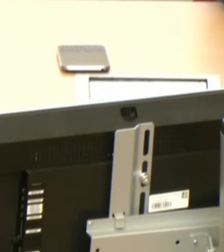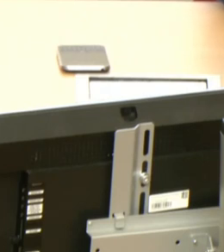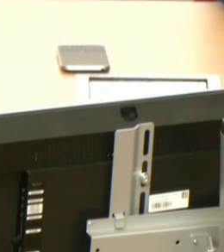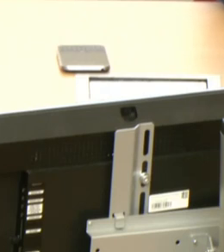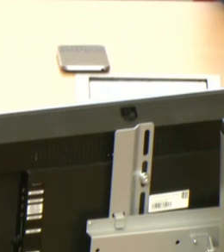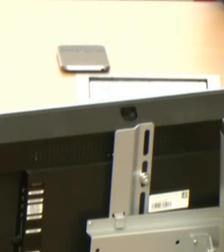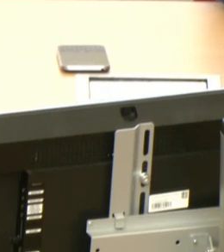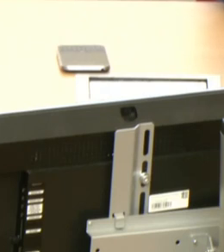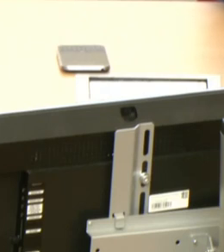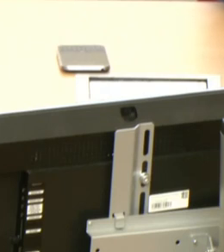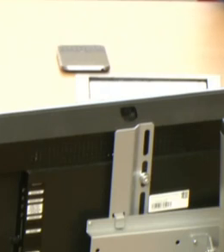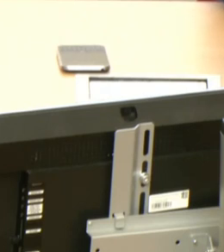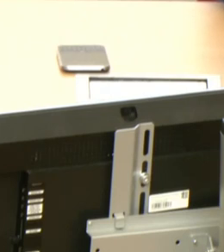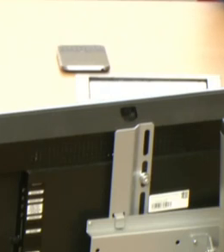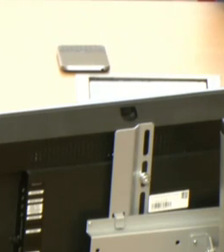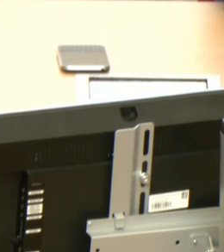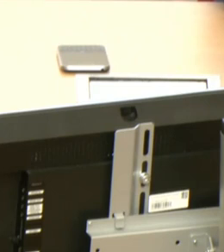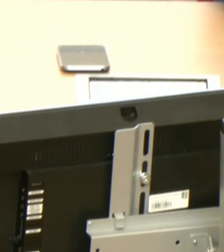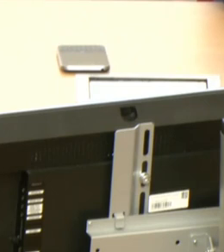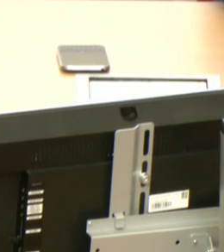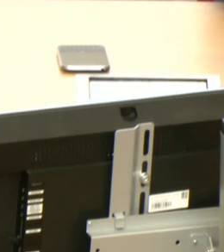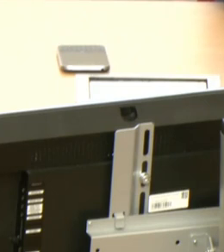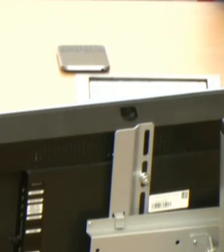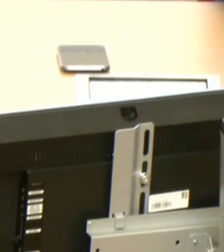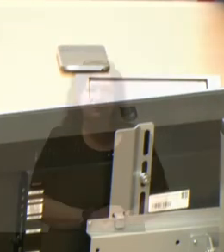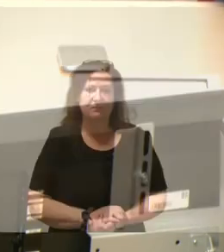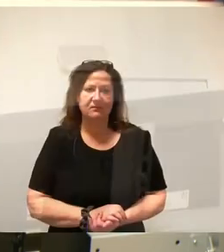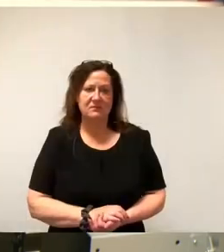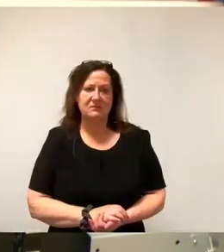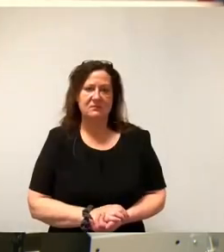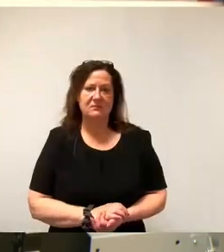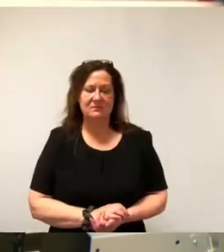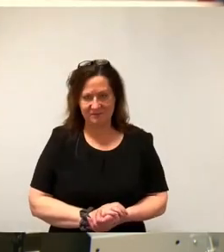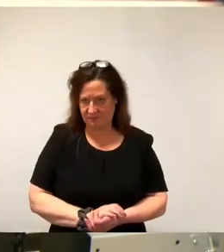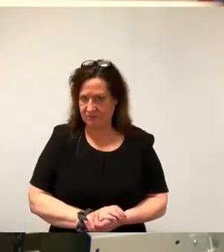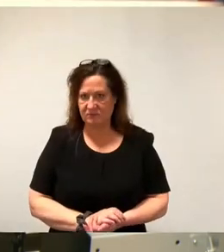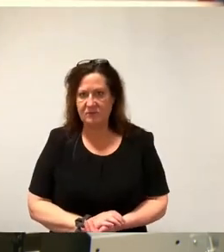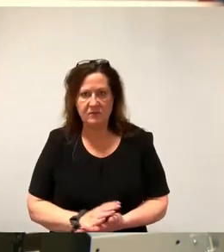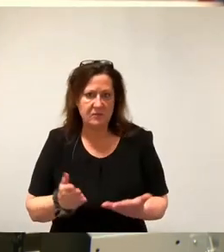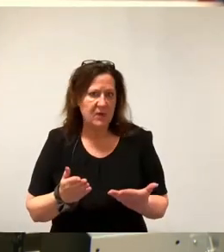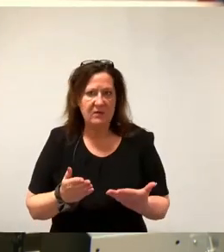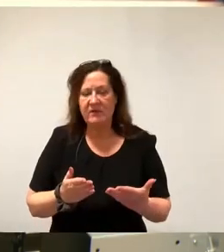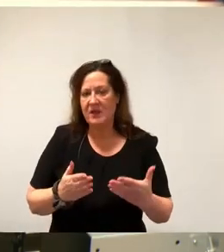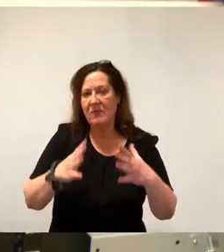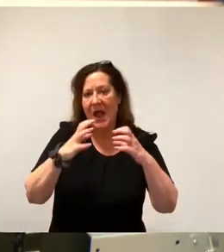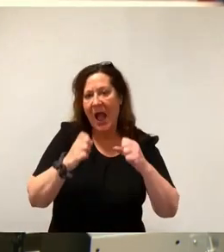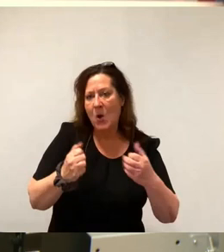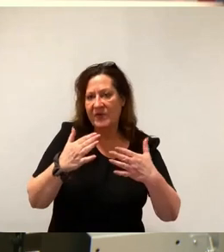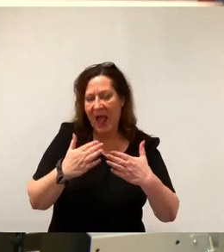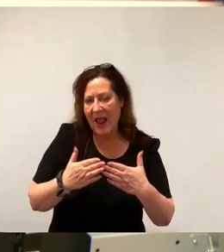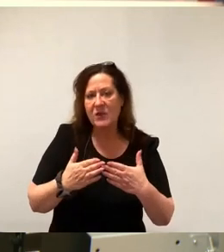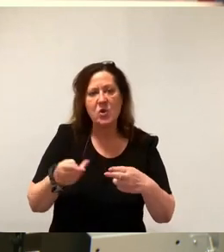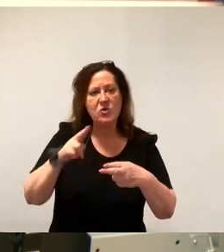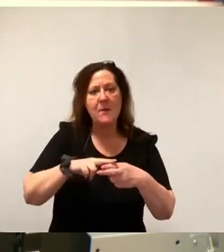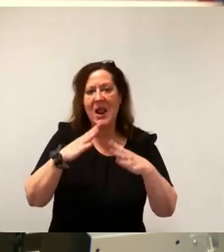Diesen Betrag hätten wir, wenn wir es nicht gemacht haben, jährlich in den Haushalten oder in den Doppelhaushalten dann jährlich bezogen